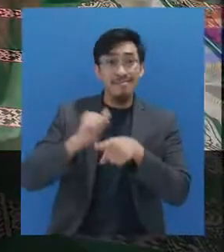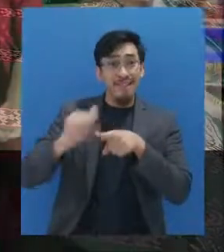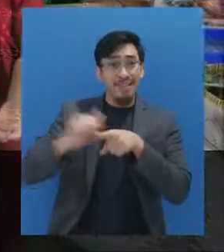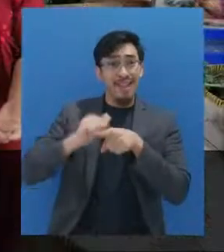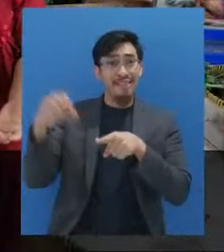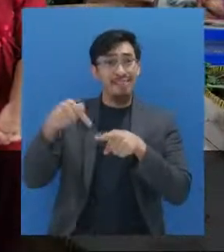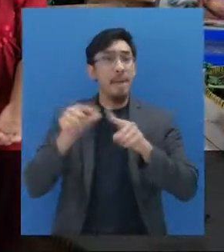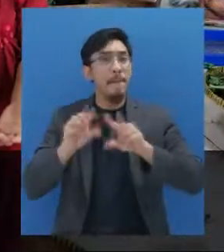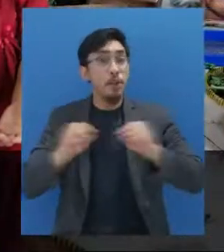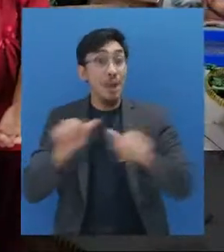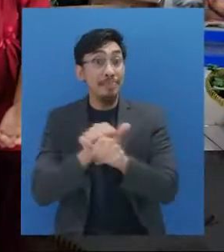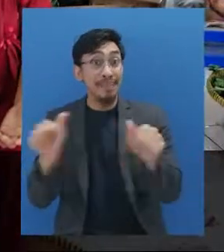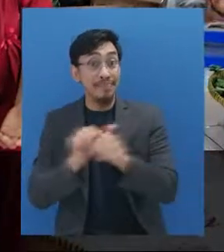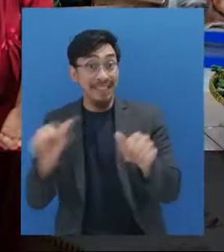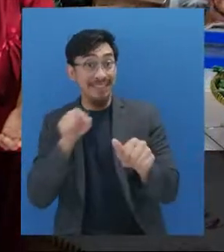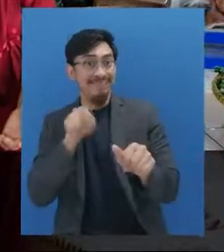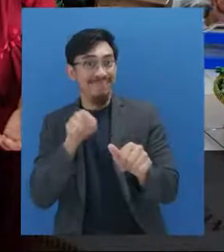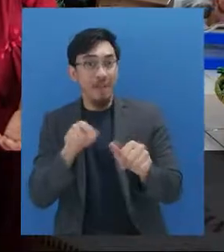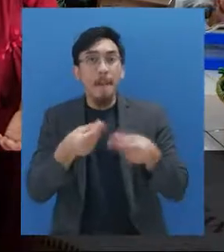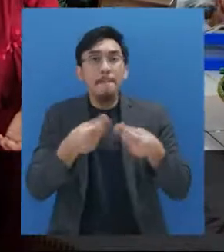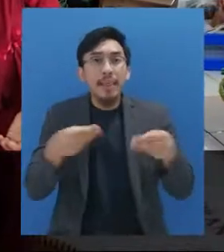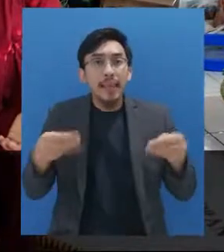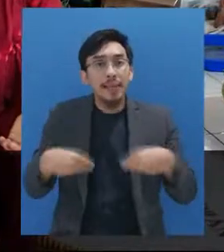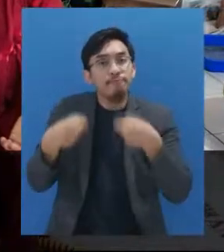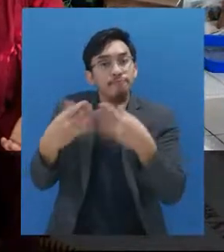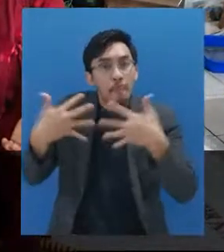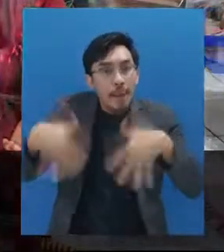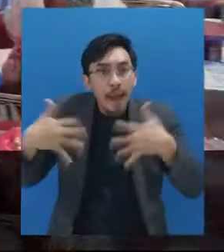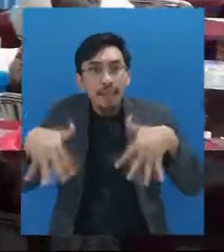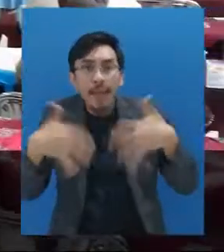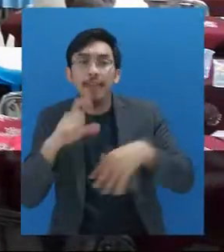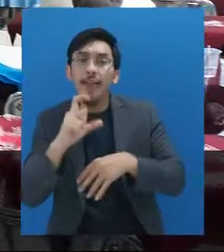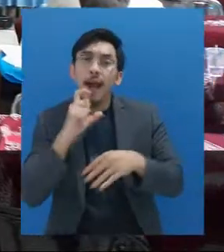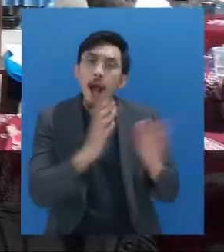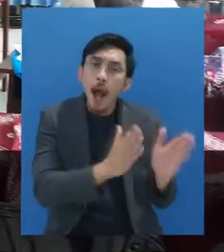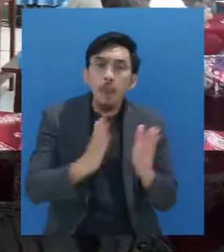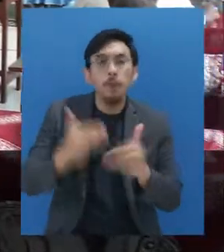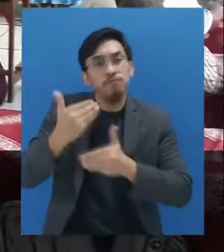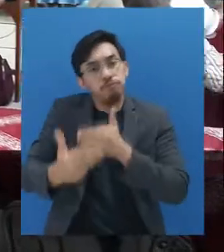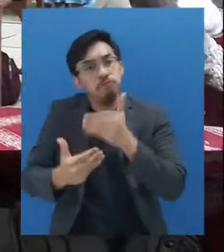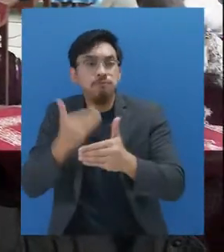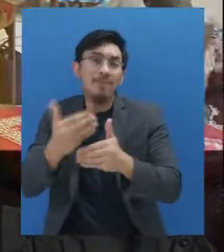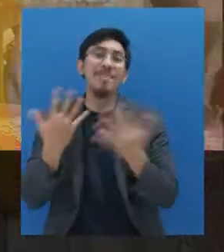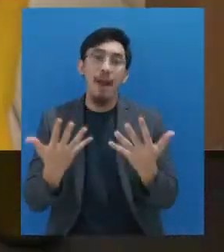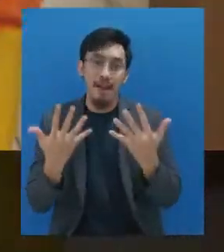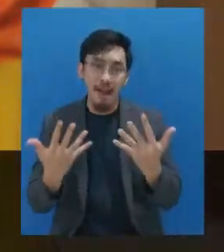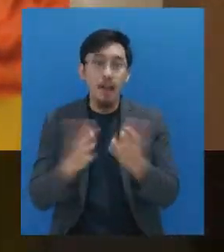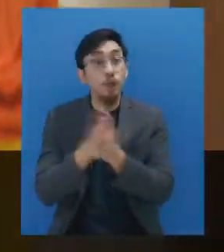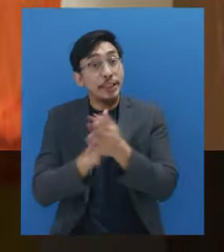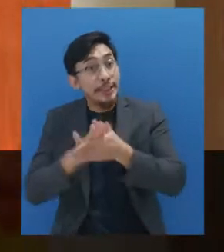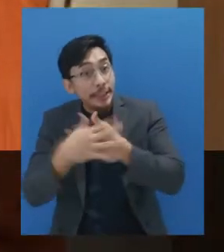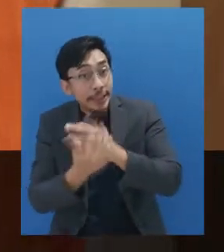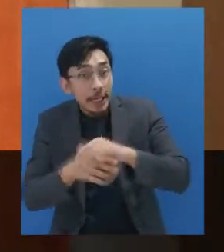sekolah. Dalam pelatihan ini, para petugas kebersihan diberikan materi dan mempraktekan dengan tata cara